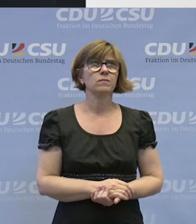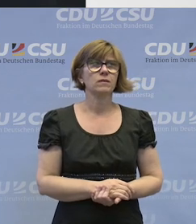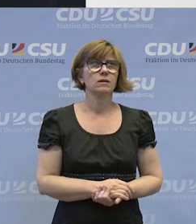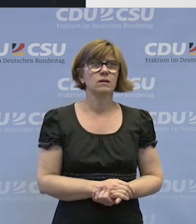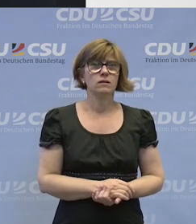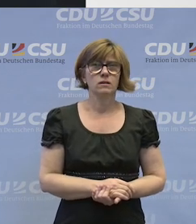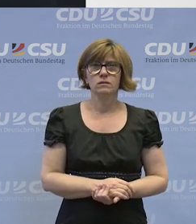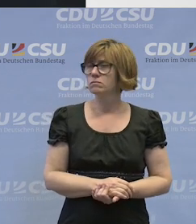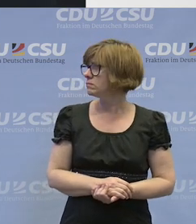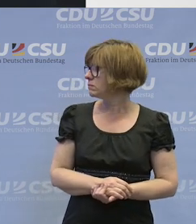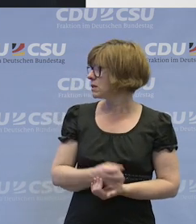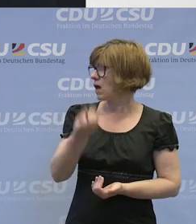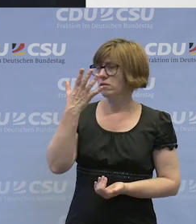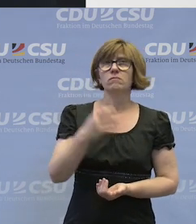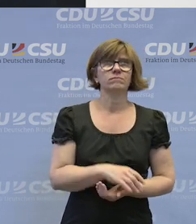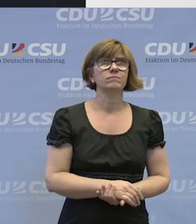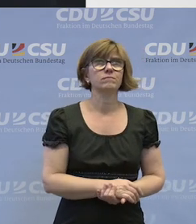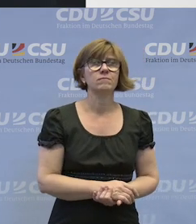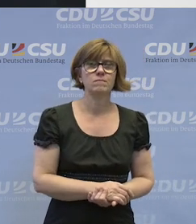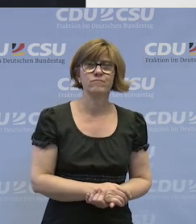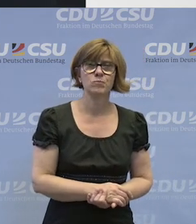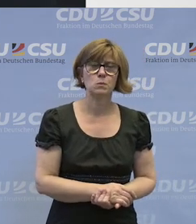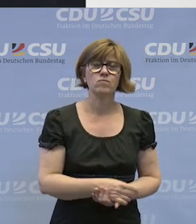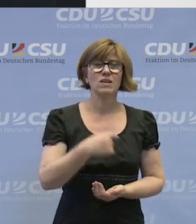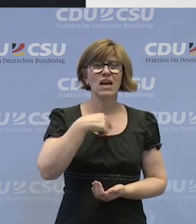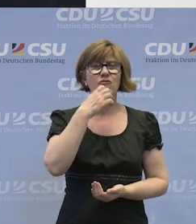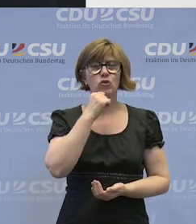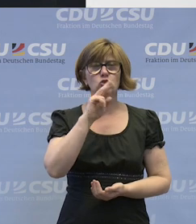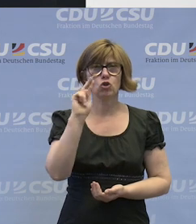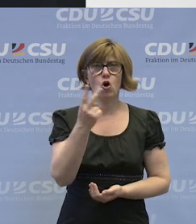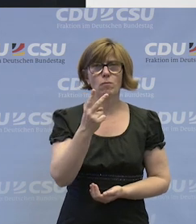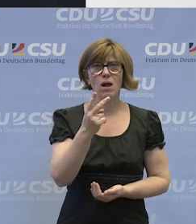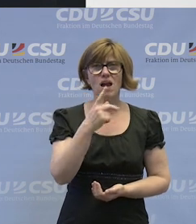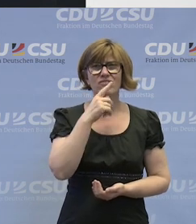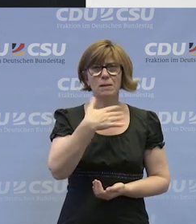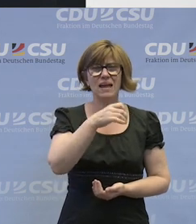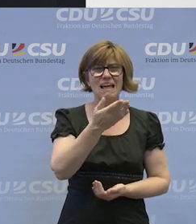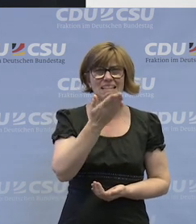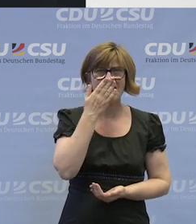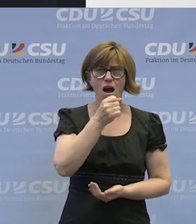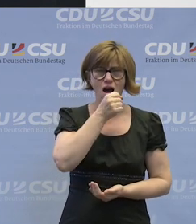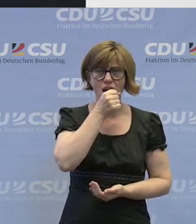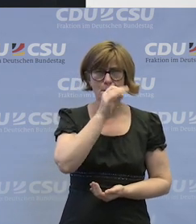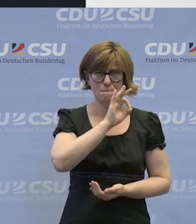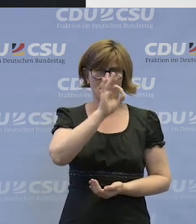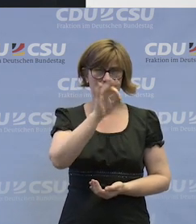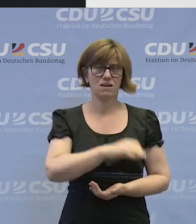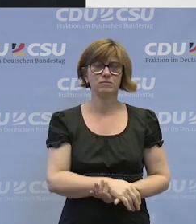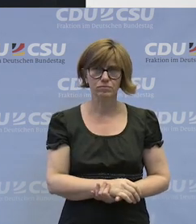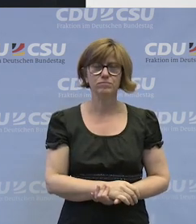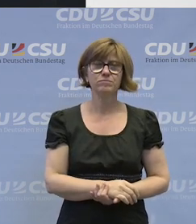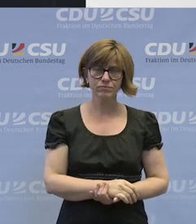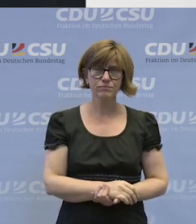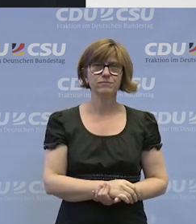nochmal, ist es an jetzt? Ja? Ich würde gerne nochmal auf die... Wenn Sie es ein bisschen näher an den Mund halten, wird es besser. So,